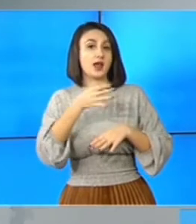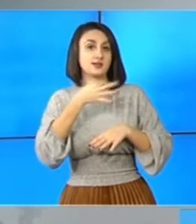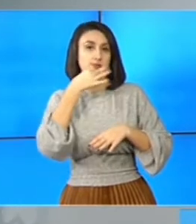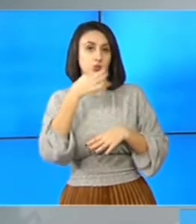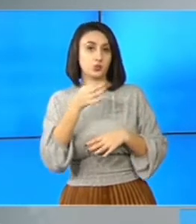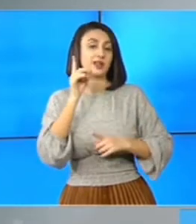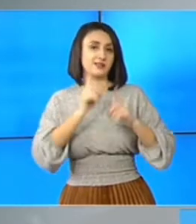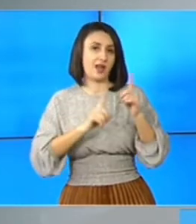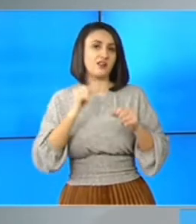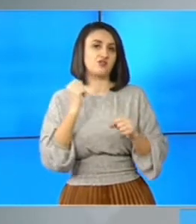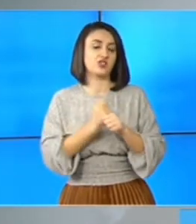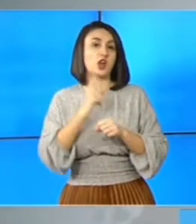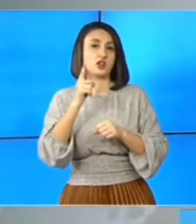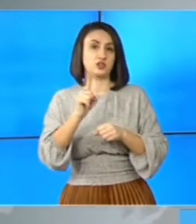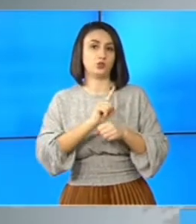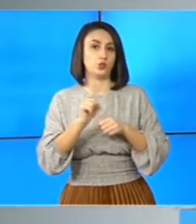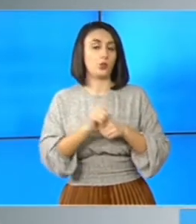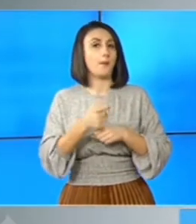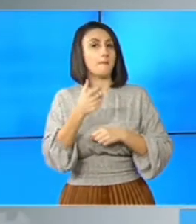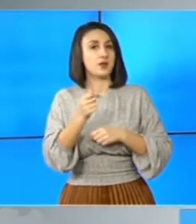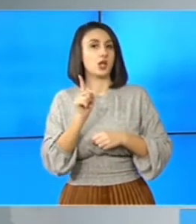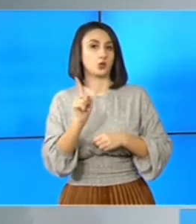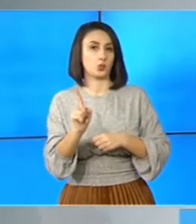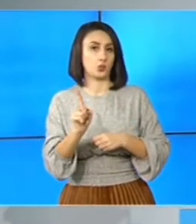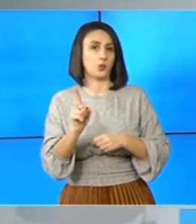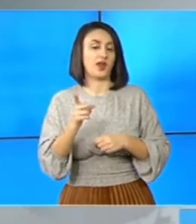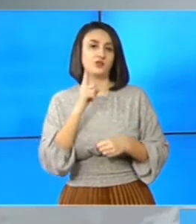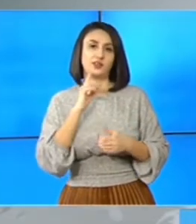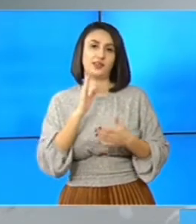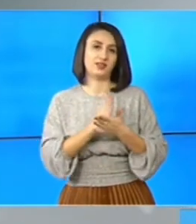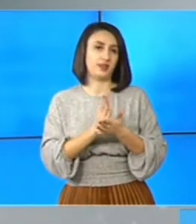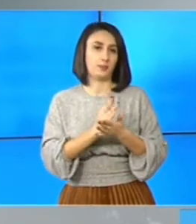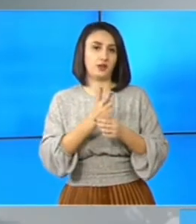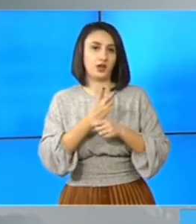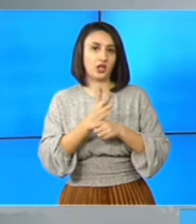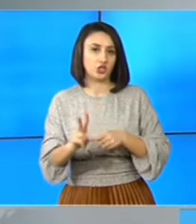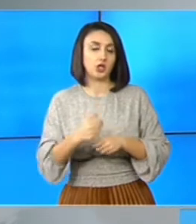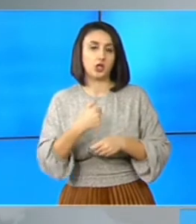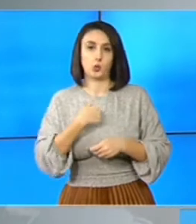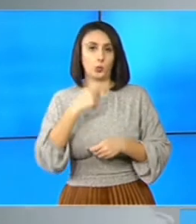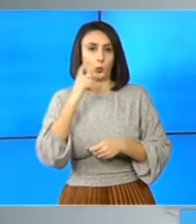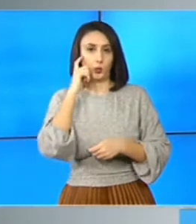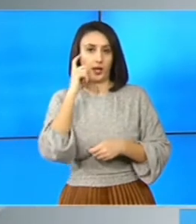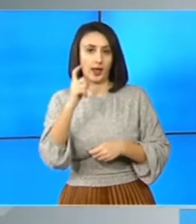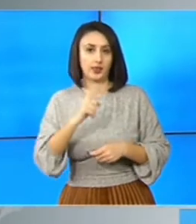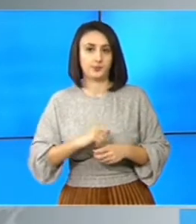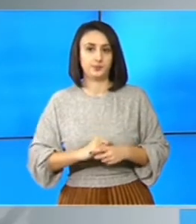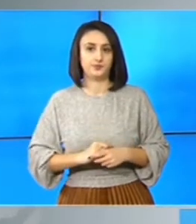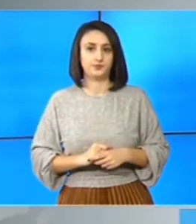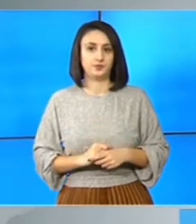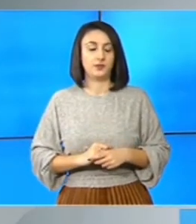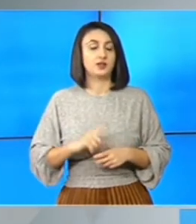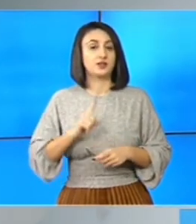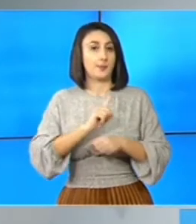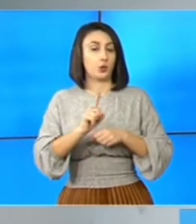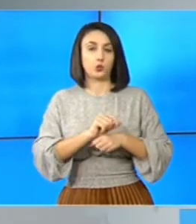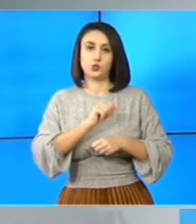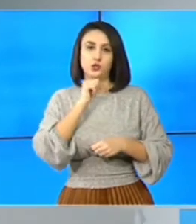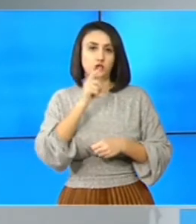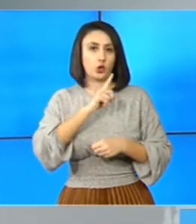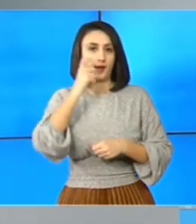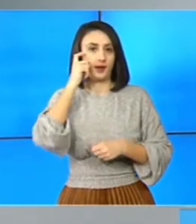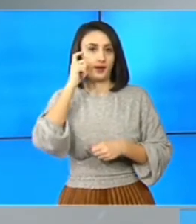susține că dacă ar fi făcut acest lucru, mesajul său ar fi fost interpretat greșit. Nu cred că s-a produs nicio